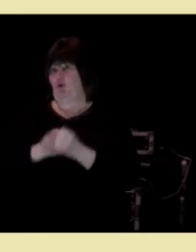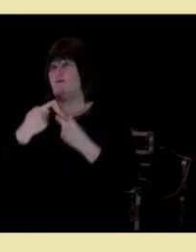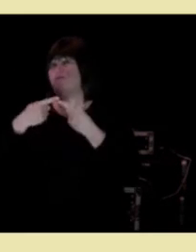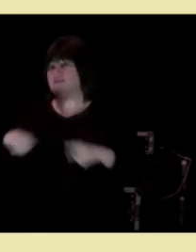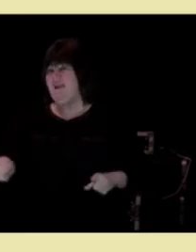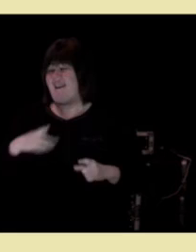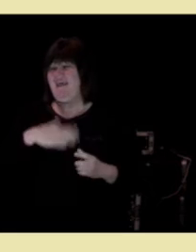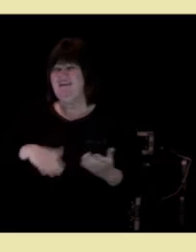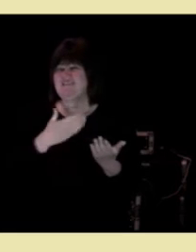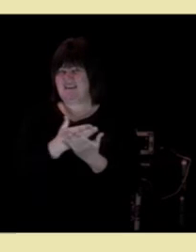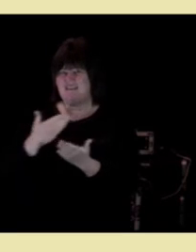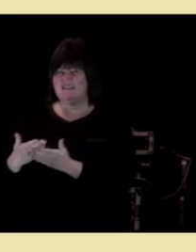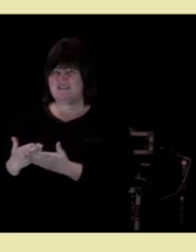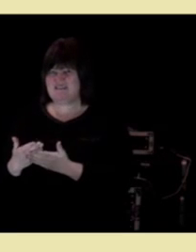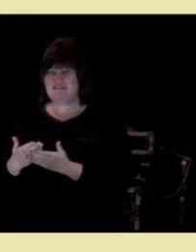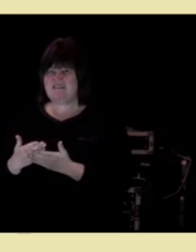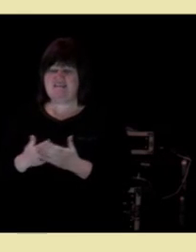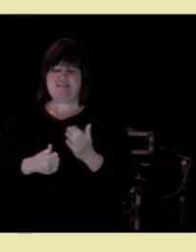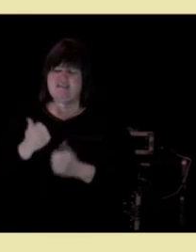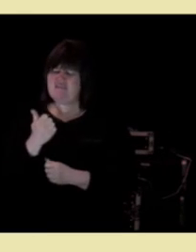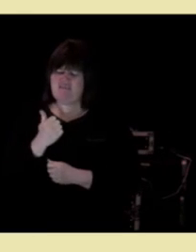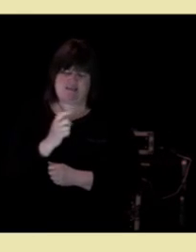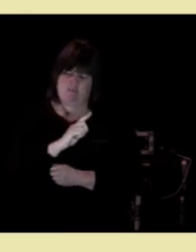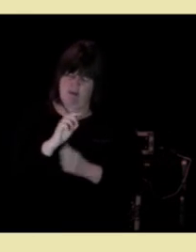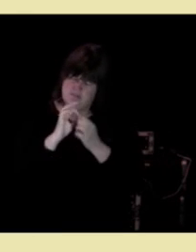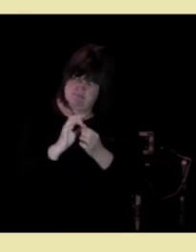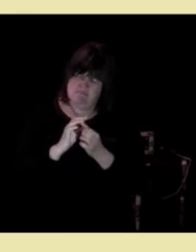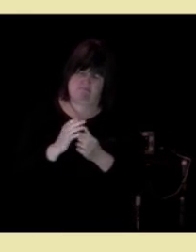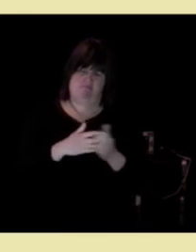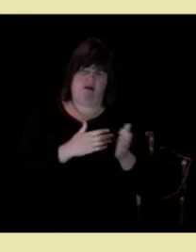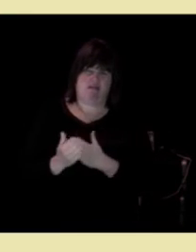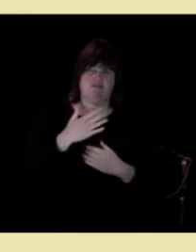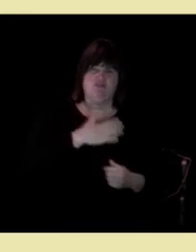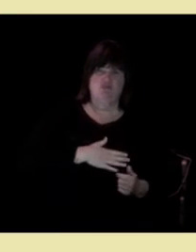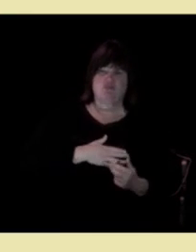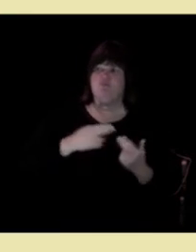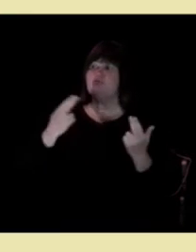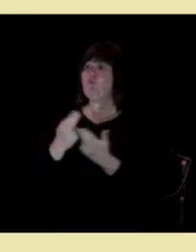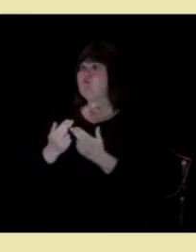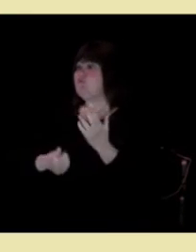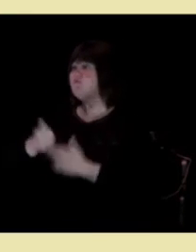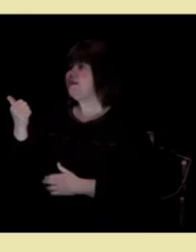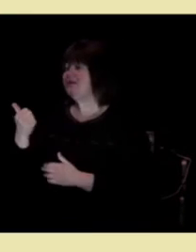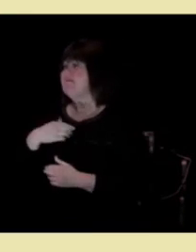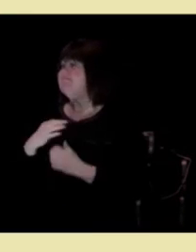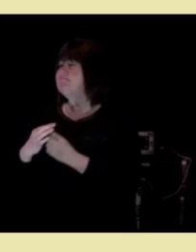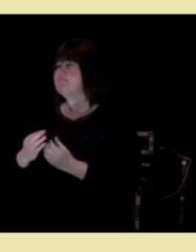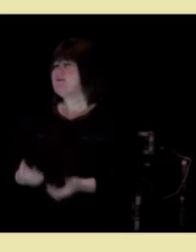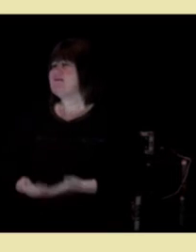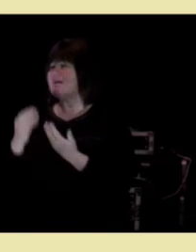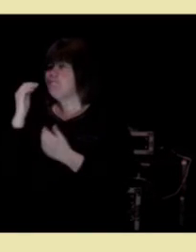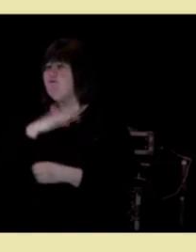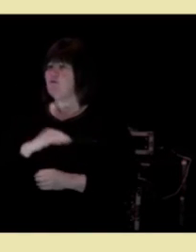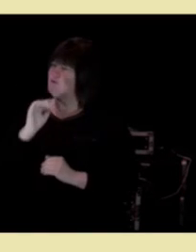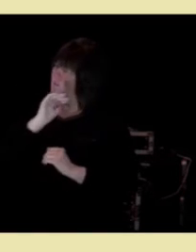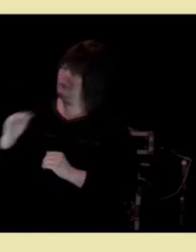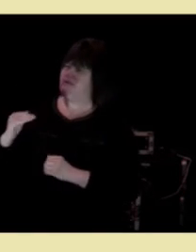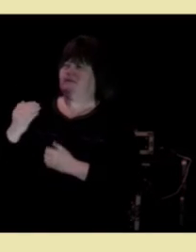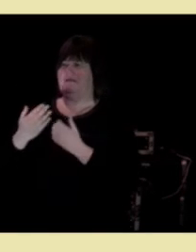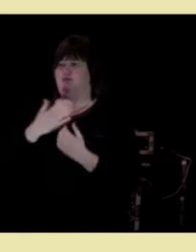Det er ikke viktig bare når det gjelder å behandle sykdom det er også viktig når det gjelder det å hjelpe folk til å mestre sykdom.